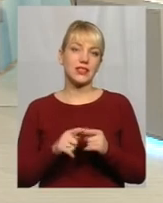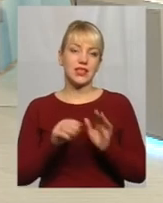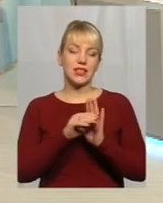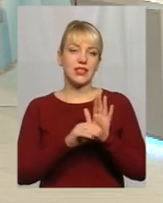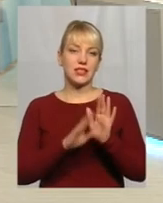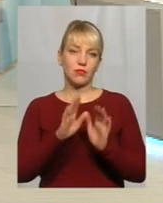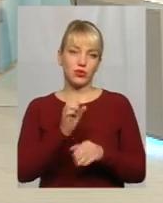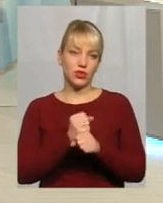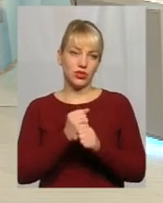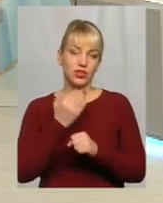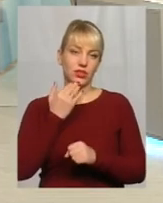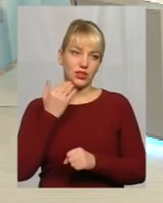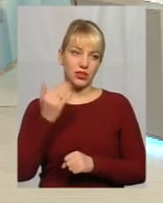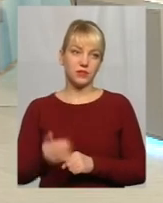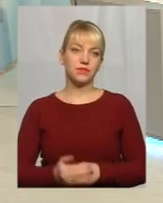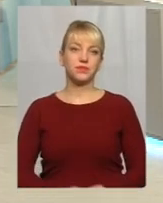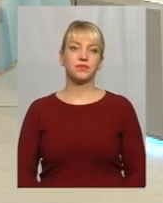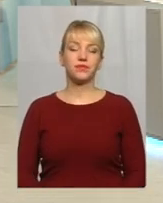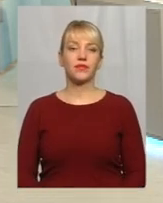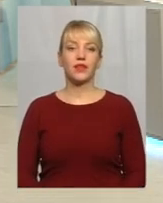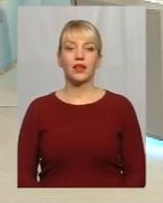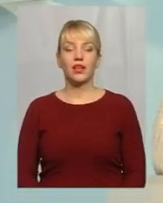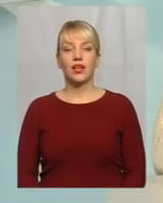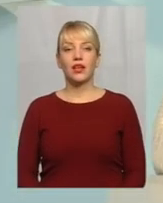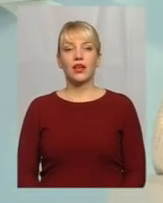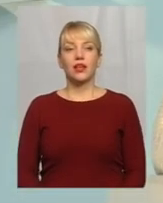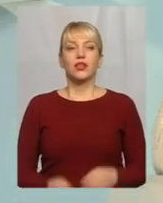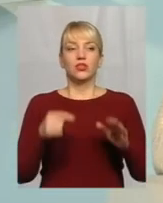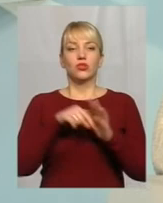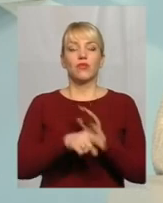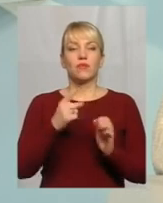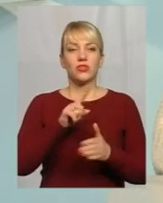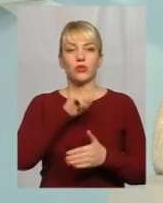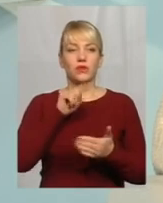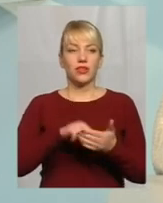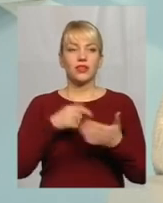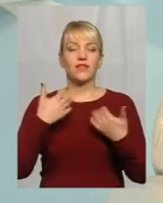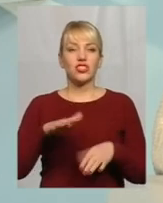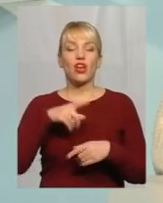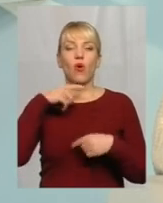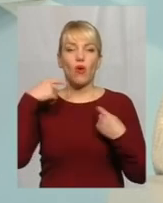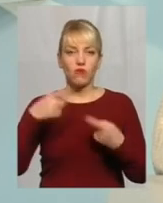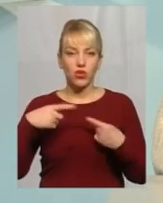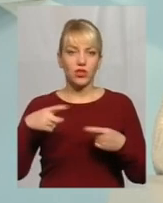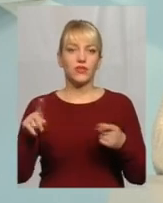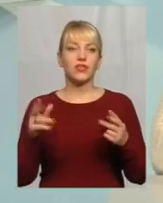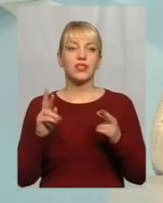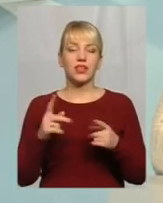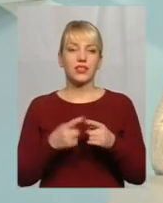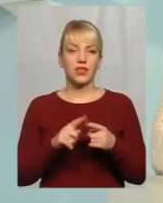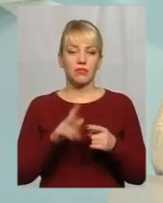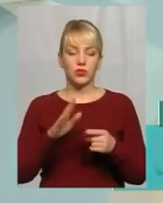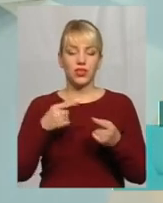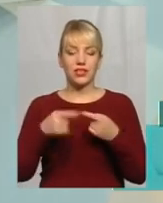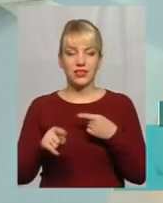будь-які, скажіть, будь ласка Дякую Ну, стосовно першого питання, я вже говорив, яким чином ця